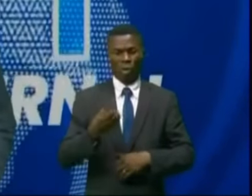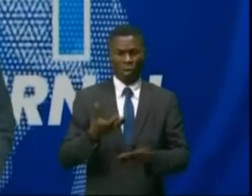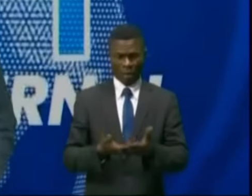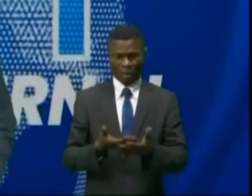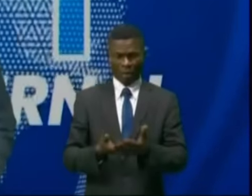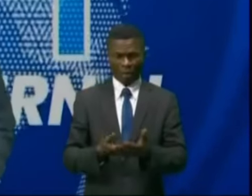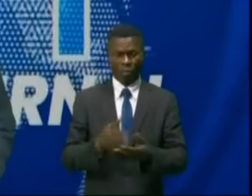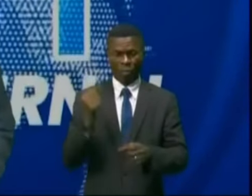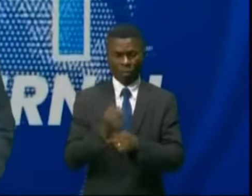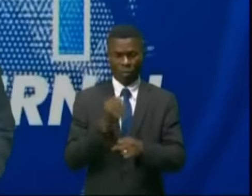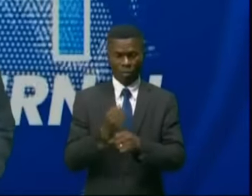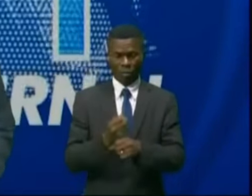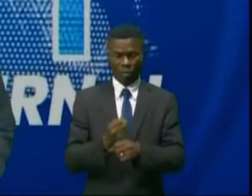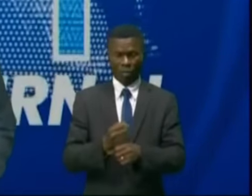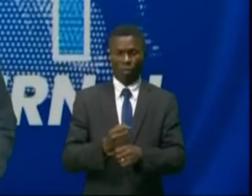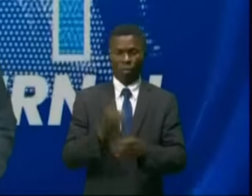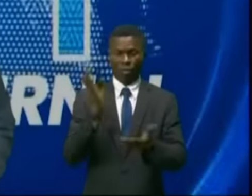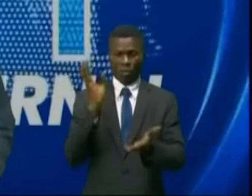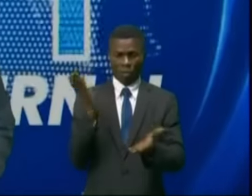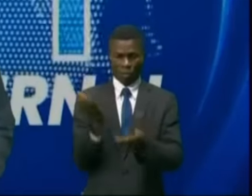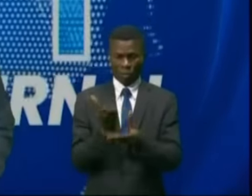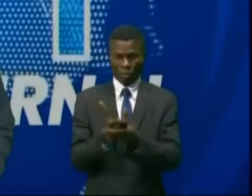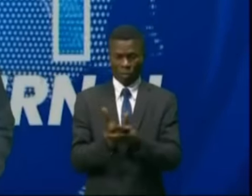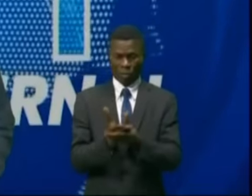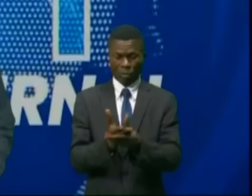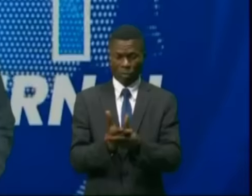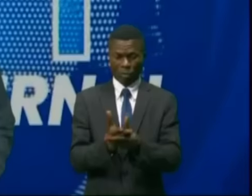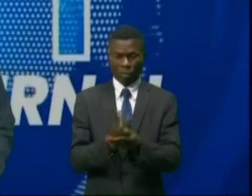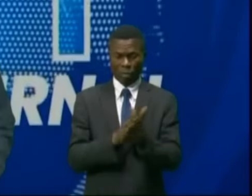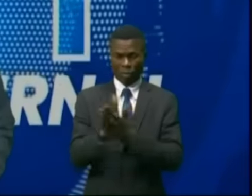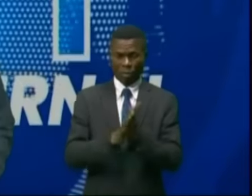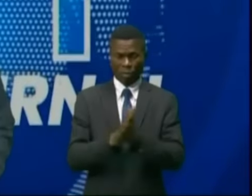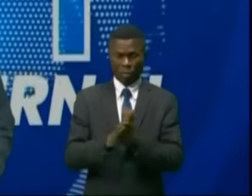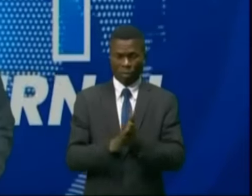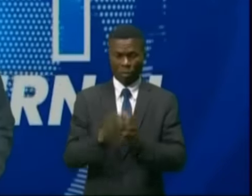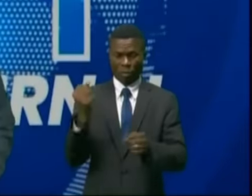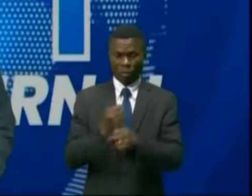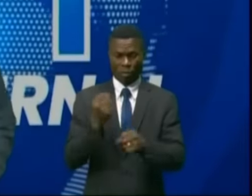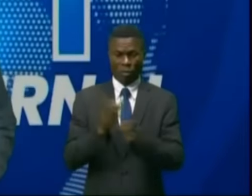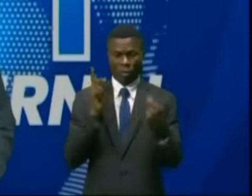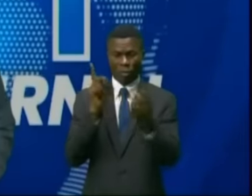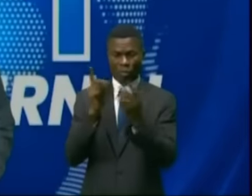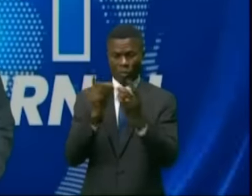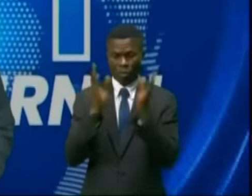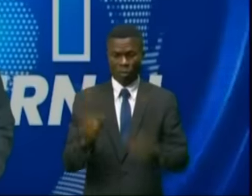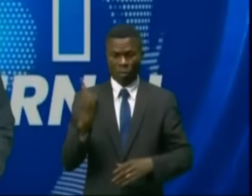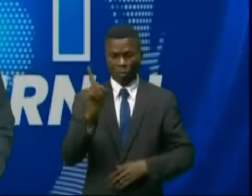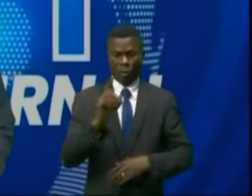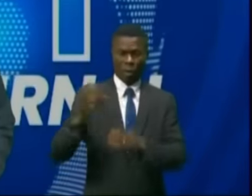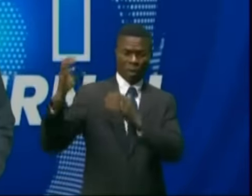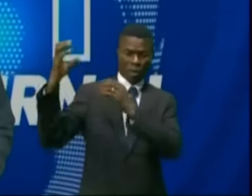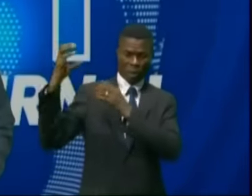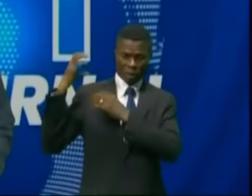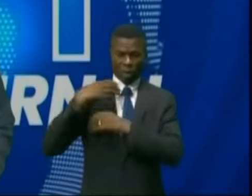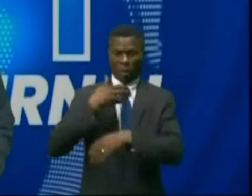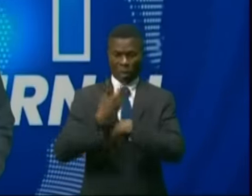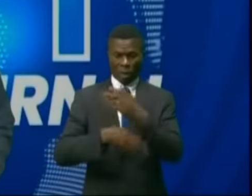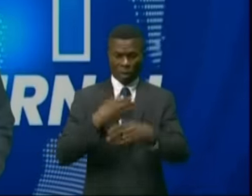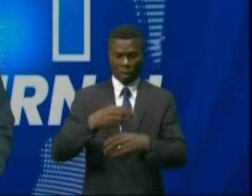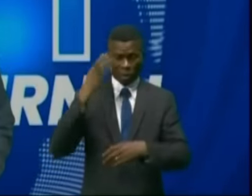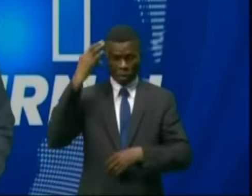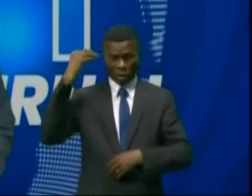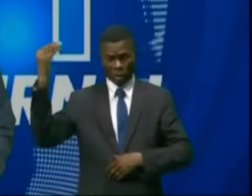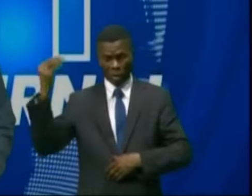Les services au titre de ces contrats portent sur la prestation des consultants individuels chargés de réaliser l